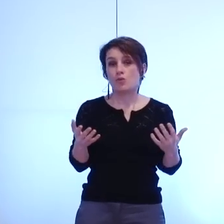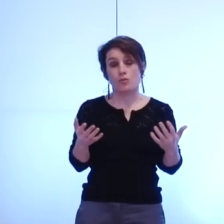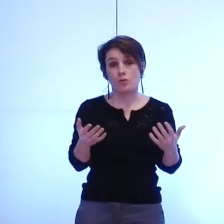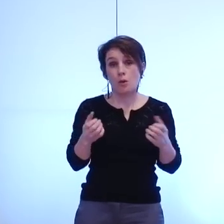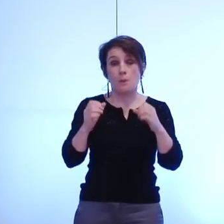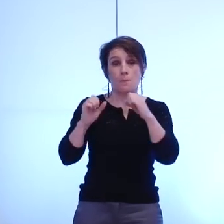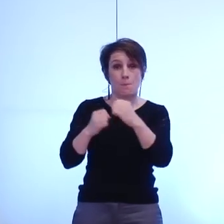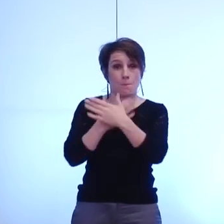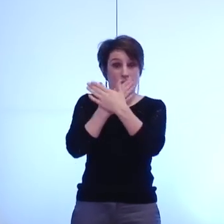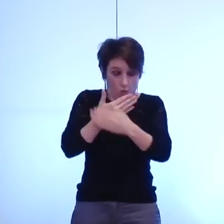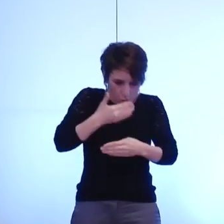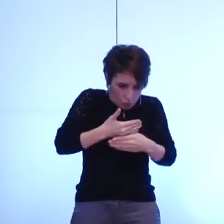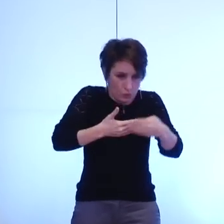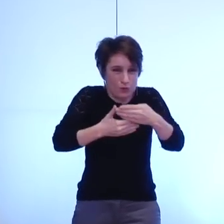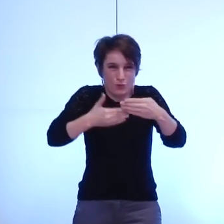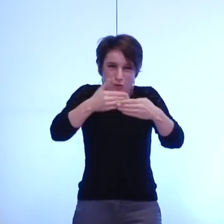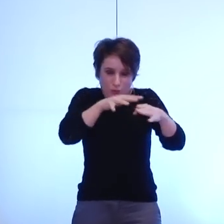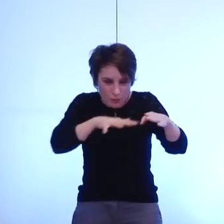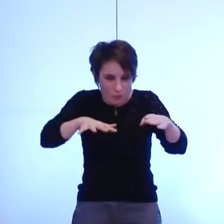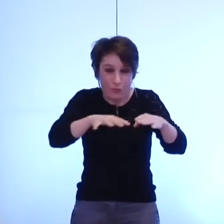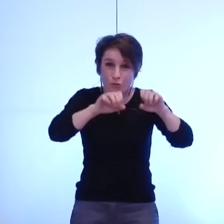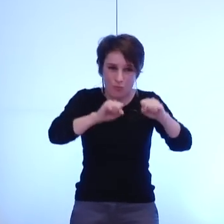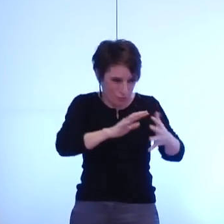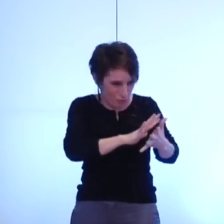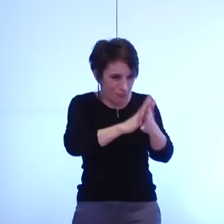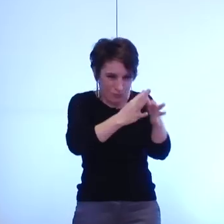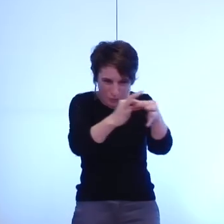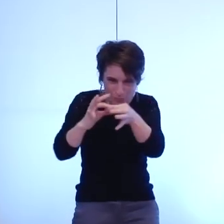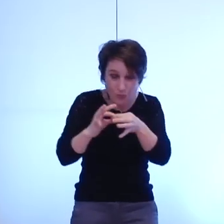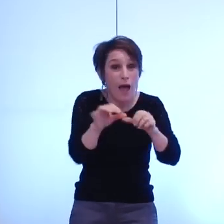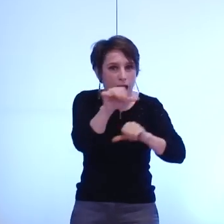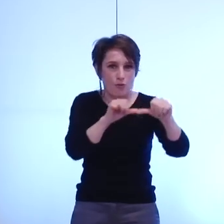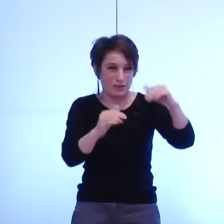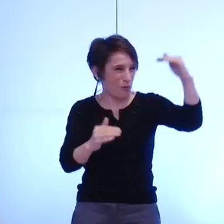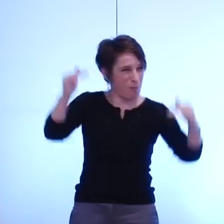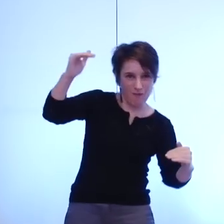si elle ne prend pas à bras le corps la résolution de ces inégalités là